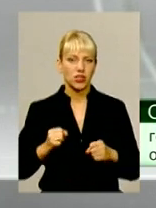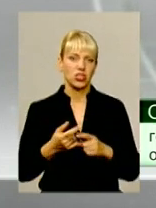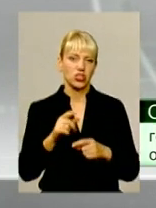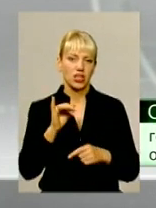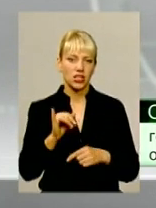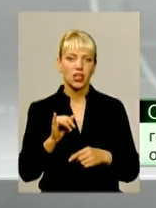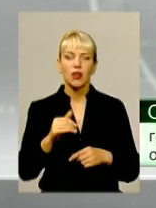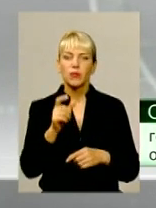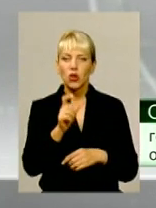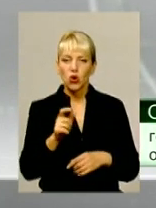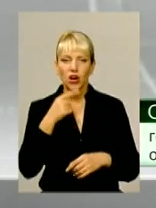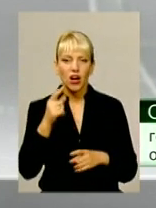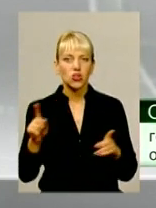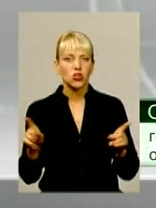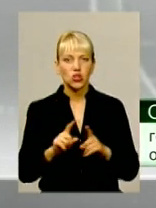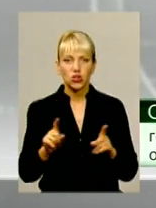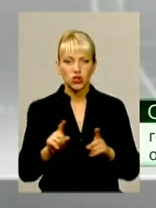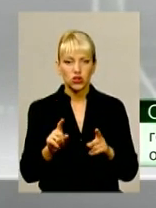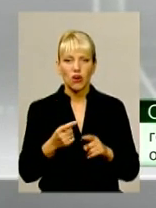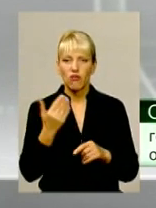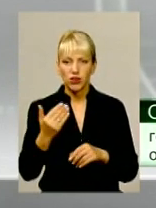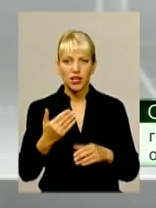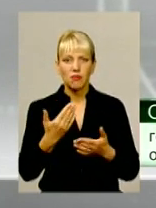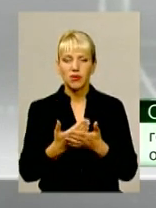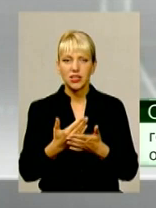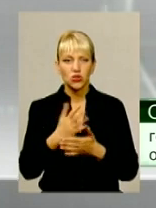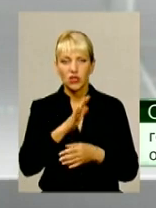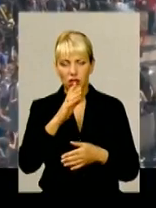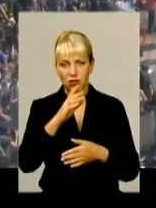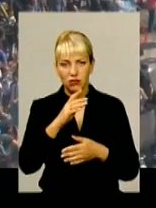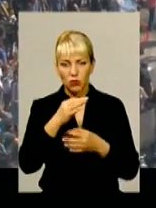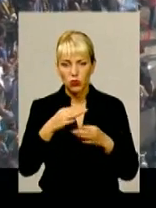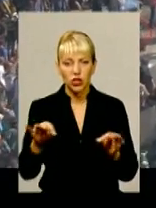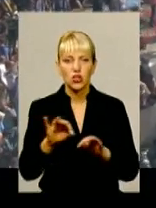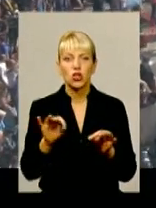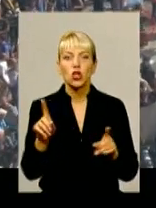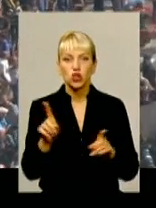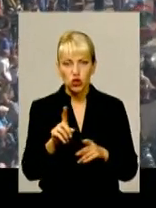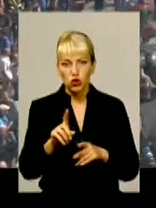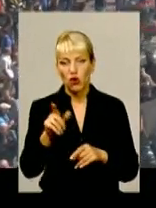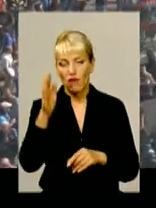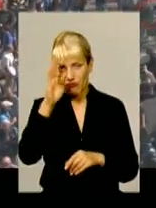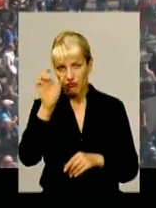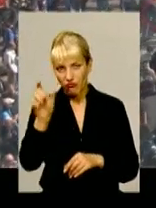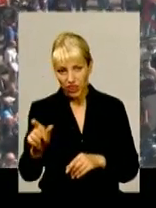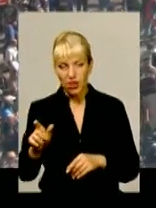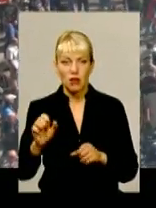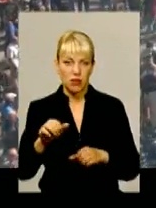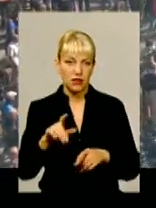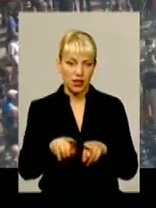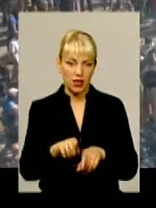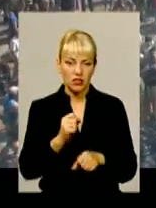Вони, кажучи, вони навіть близько не допускають, що він міг би таке зробити. Олександр Семчишин наголосив, Свободівці